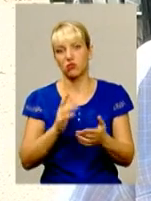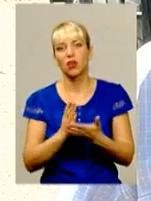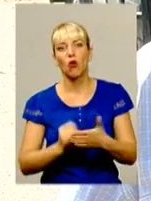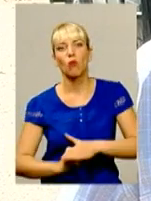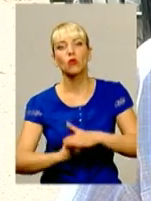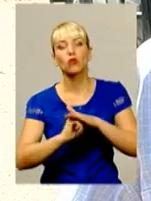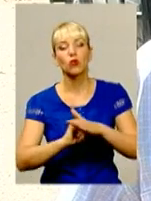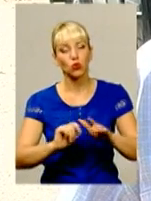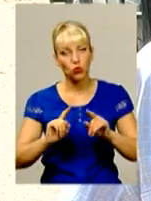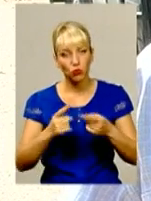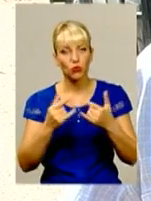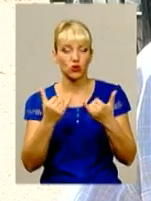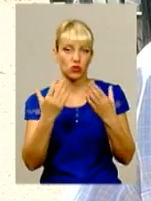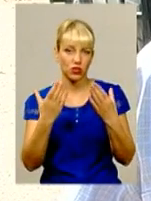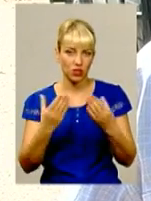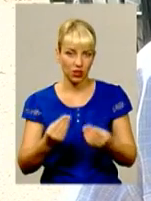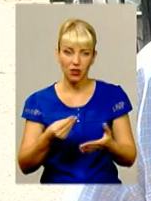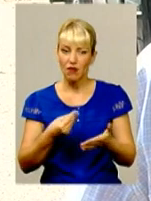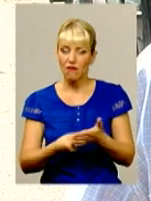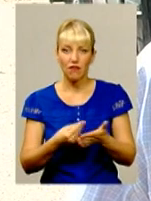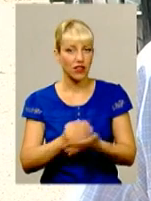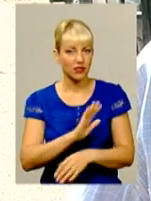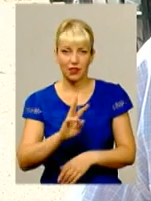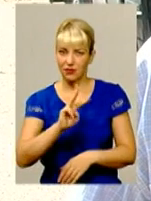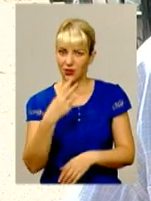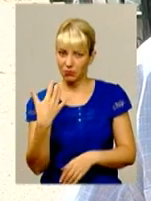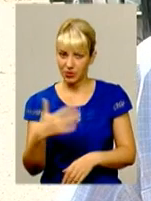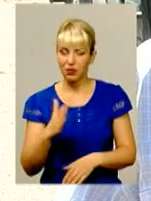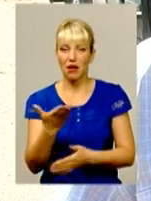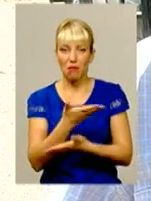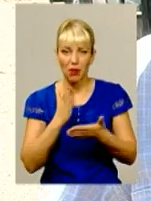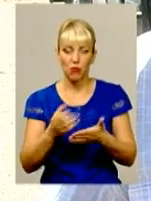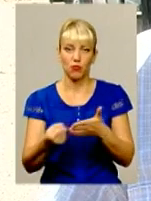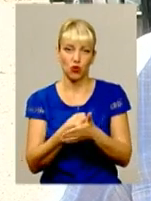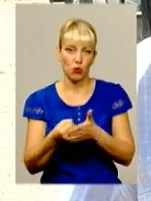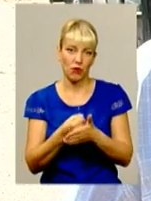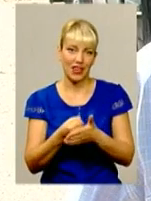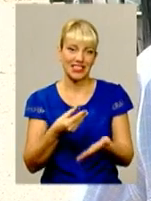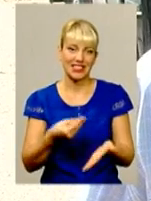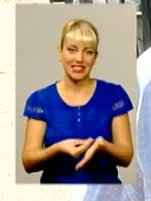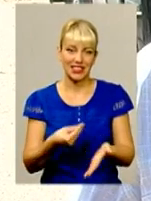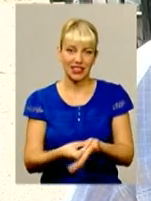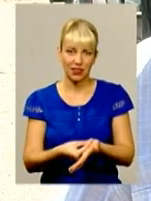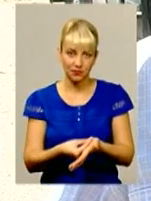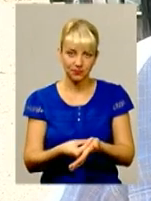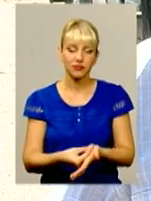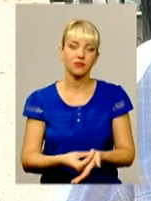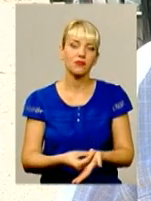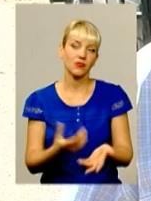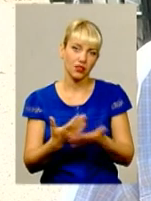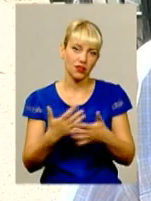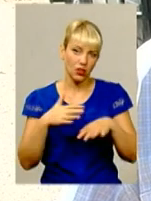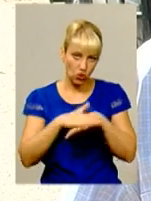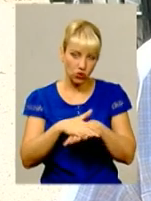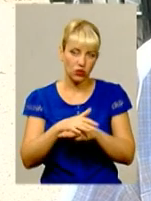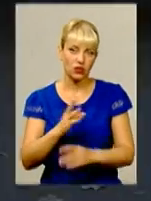Тому на сьогоднішній вартість вже не стоїть про 3,50. Ми будемо добиватися своєї ціни. Є розрахунки і йти законним